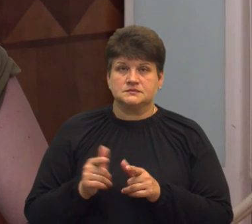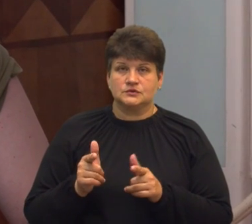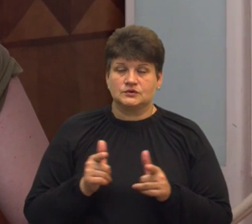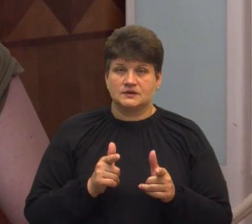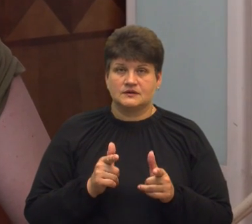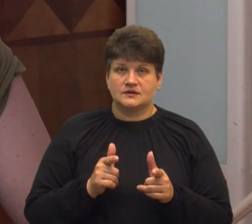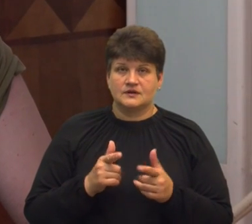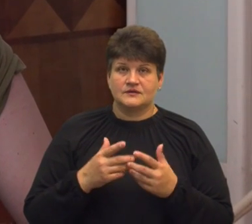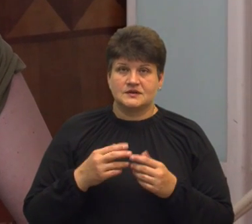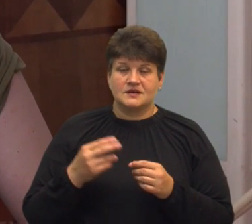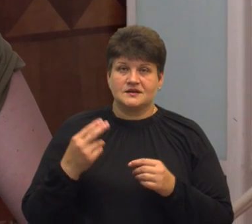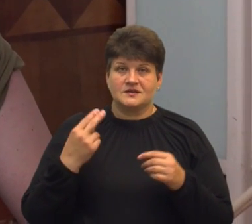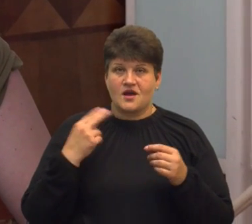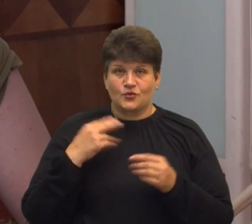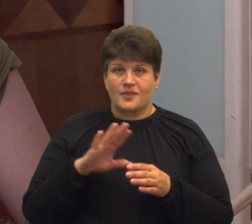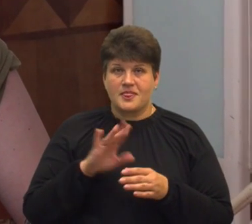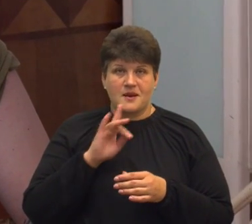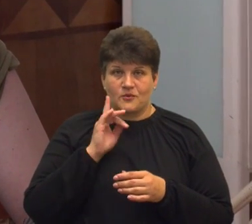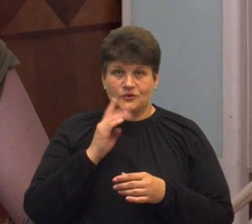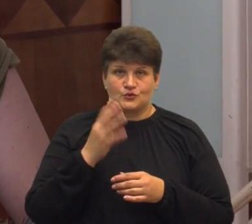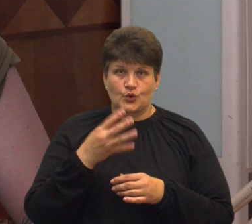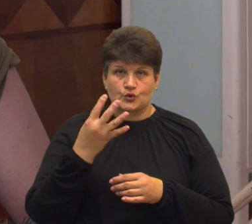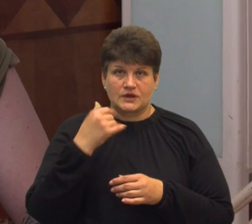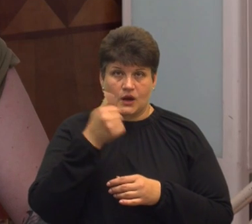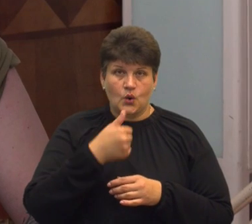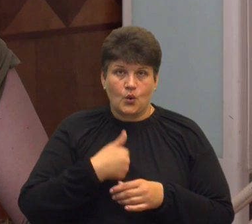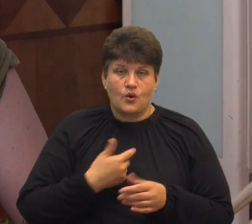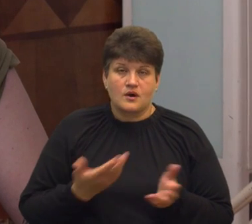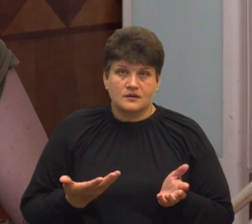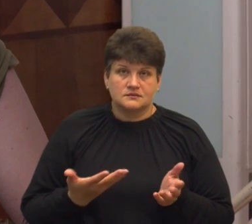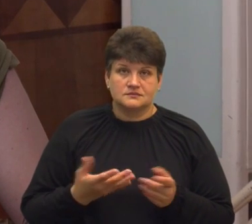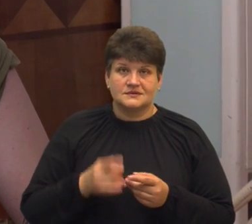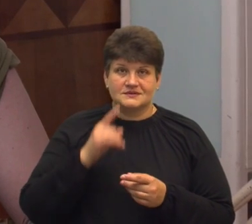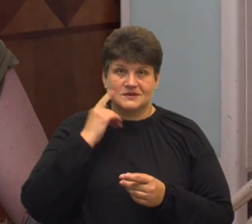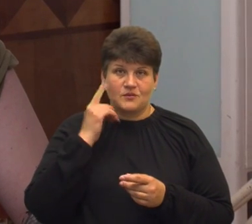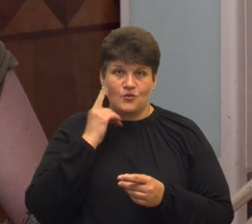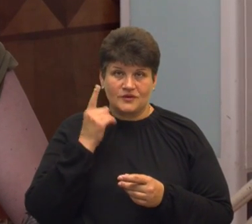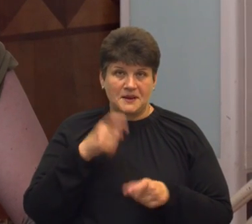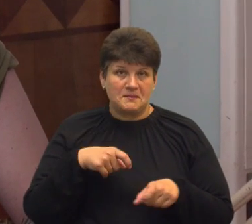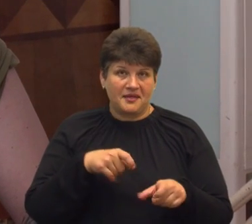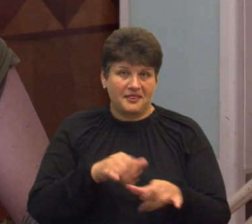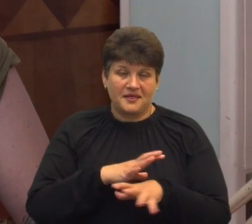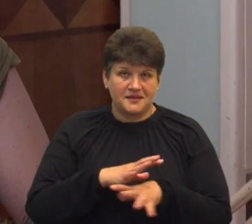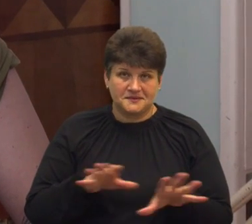Бо я вже дядько, як ви не дуже молодий, 44 роки, за молодими не дуже побігаєш. Ну,